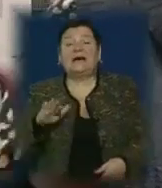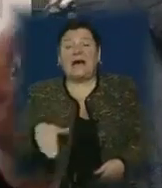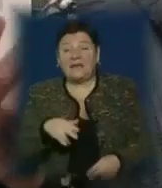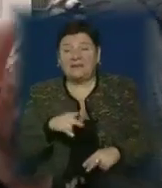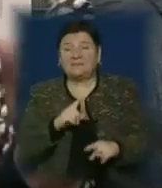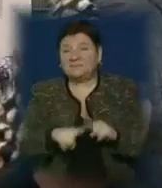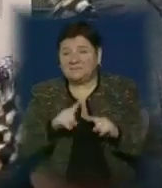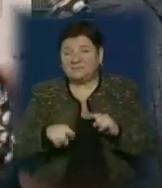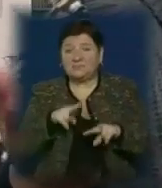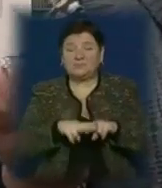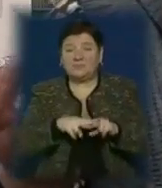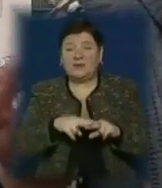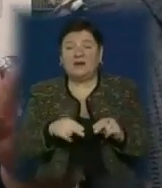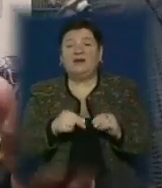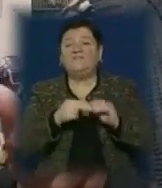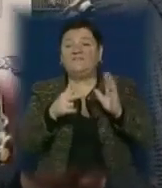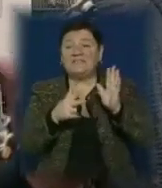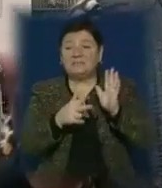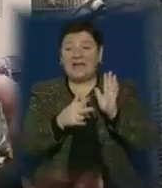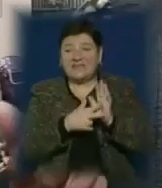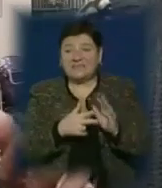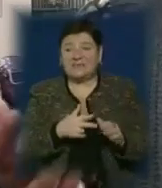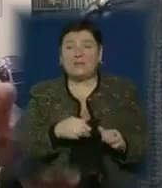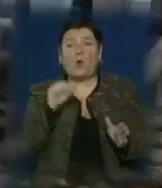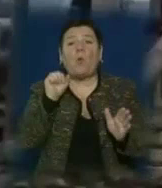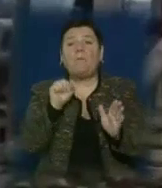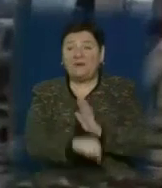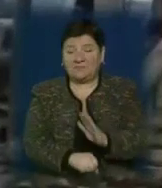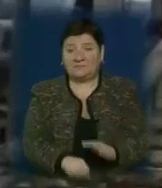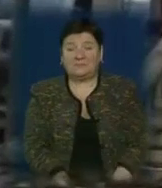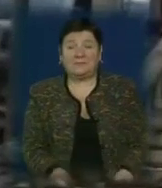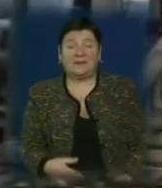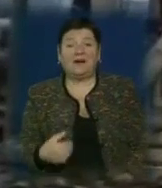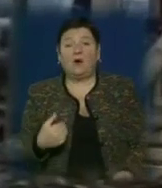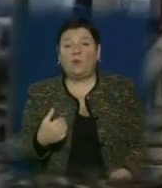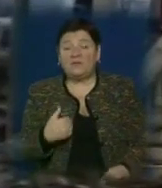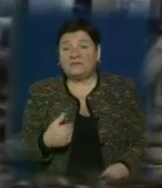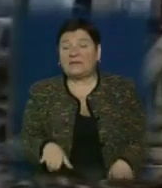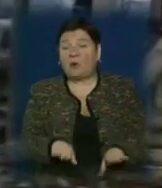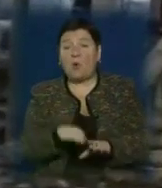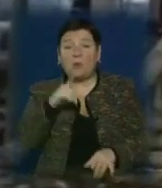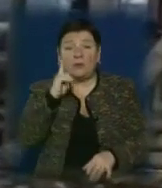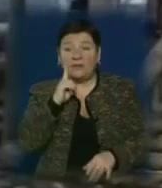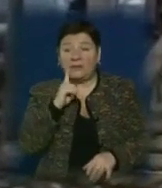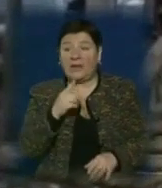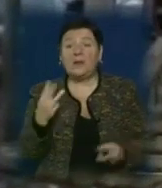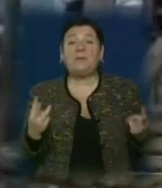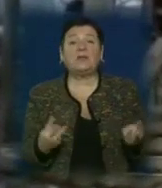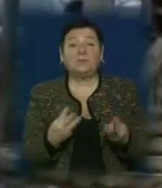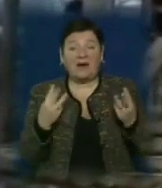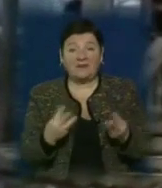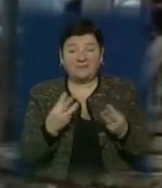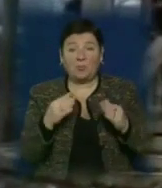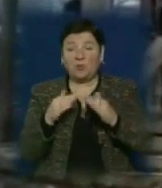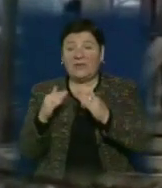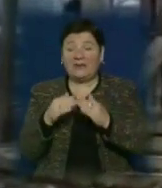посадять. Вісімнадцять цього хлопця вбив. Вбивство молодика, ймовірно, спровокувало й підпал будівлі Калмана